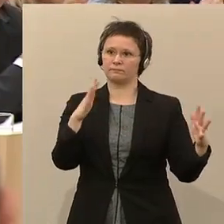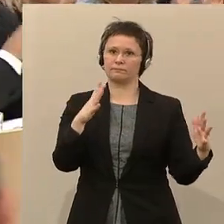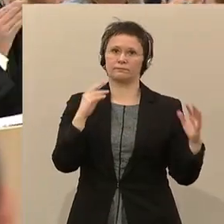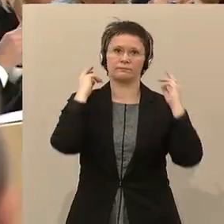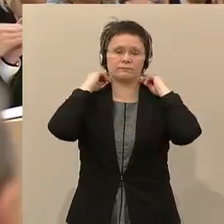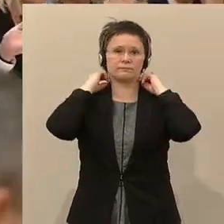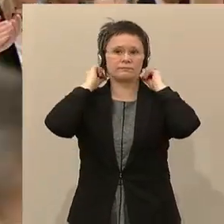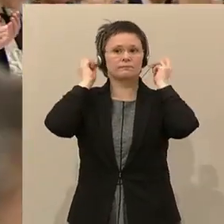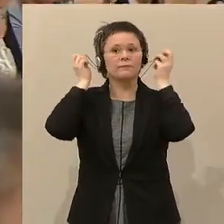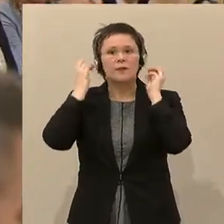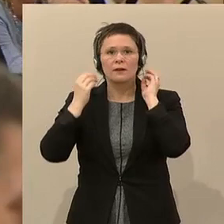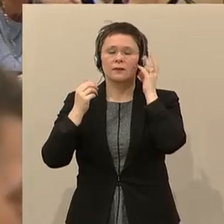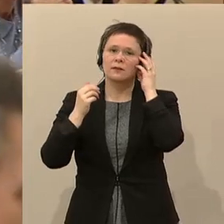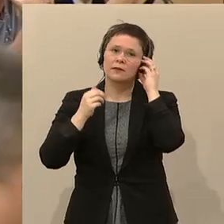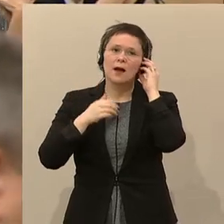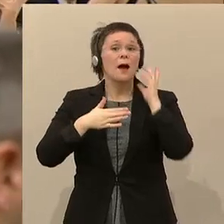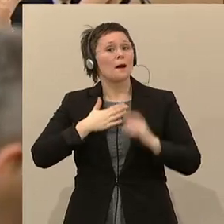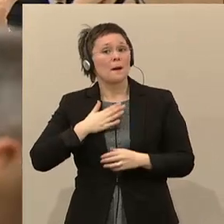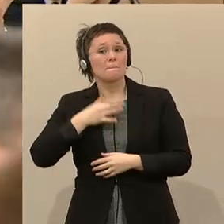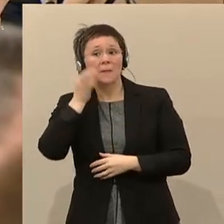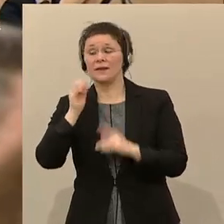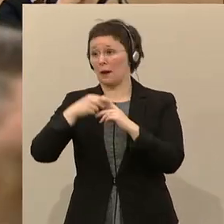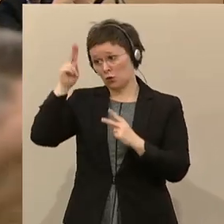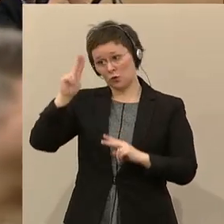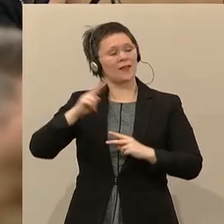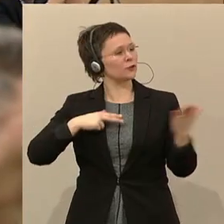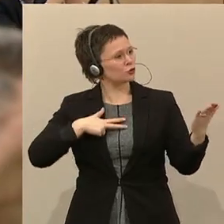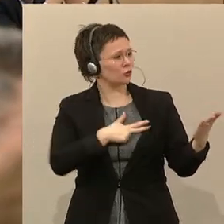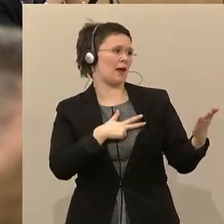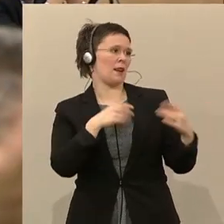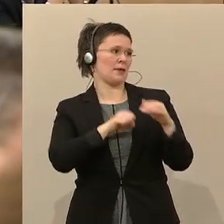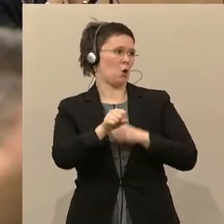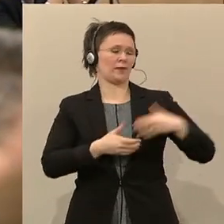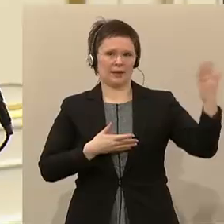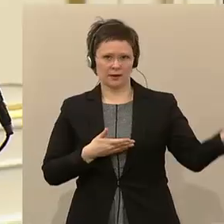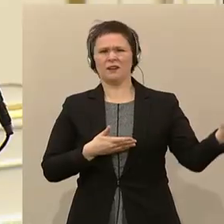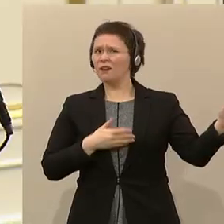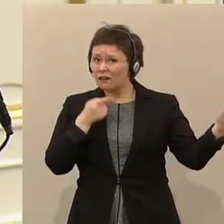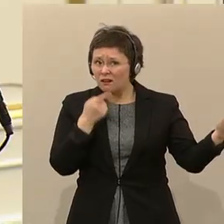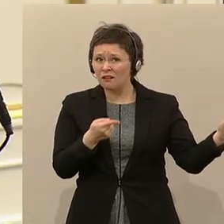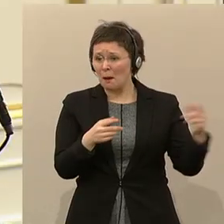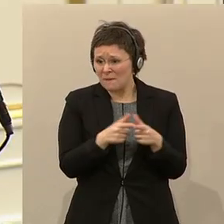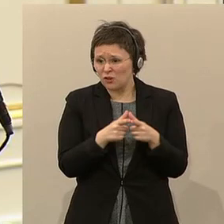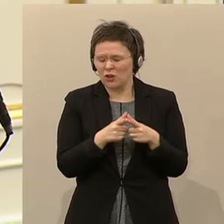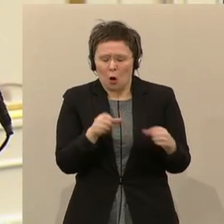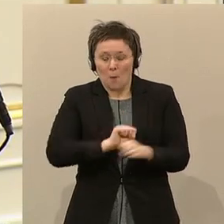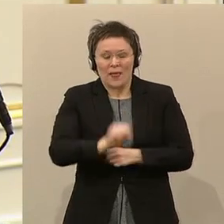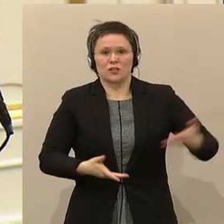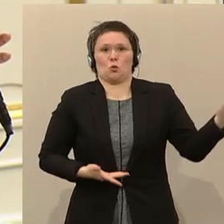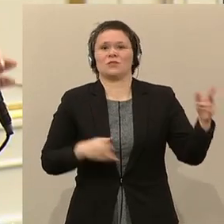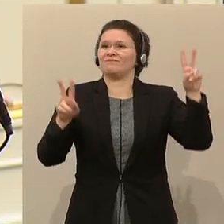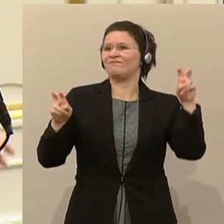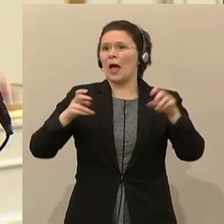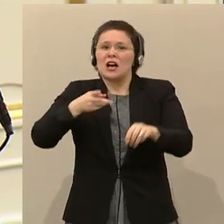Meine Damen und Herren, meine Damen und Herren der Sozialdemokratie, das sind Methoden des Kommunismus. Verstaatliche